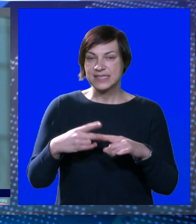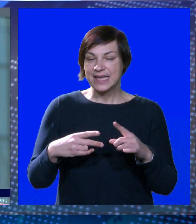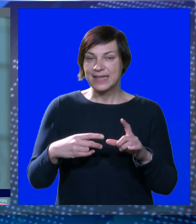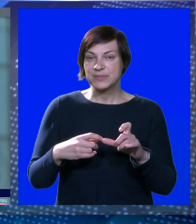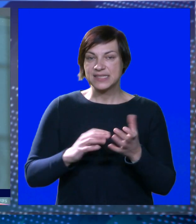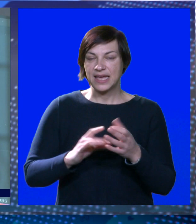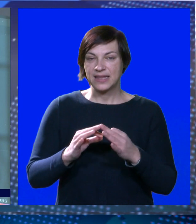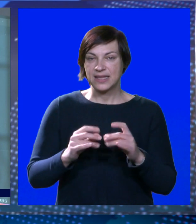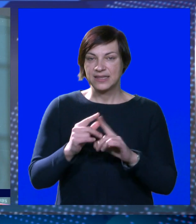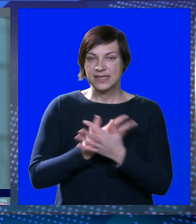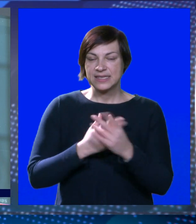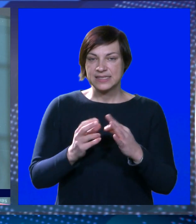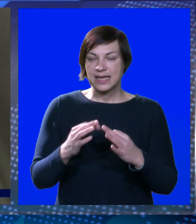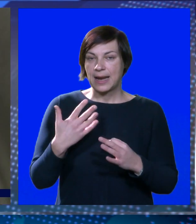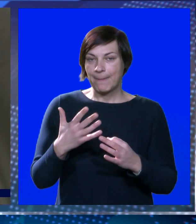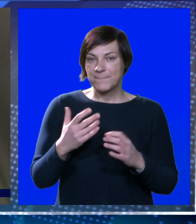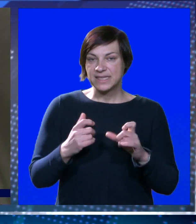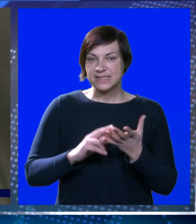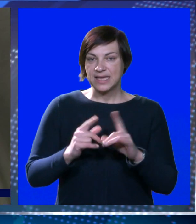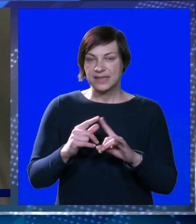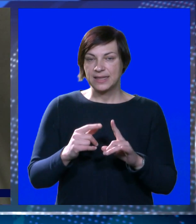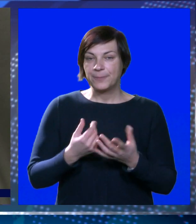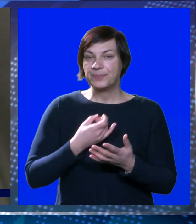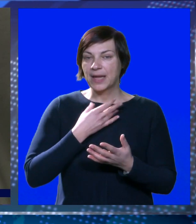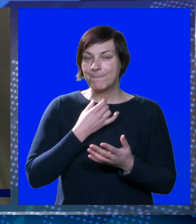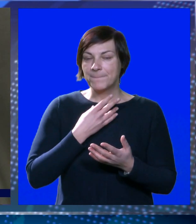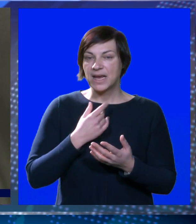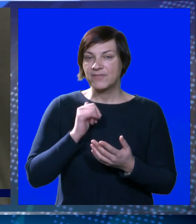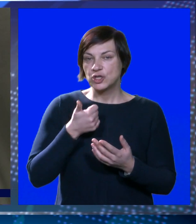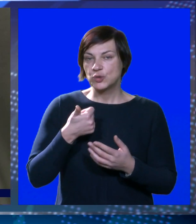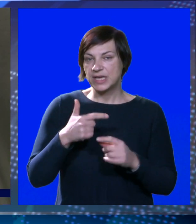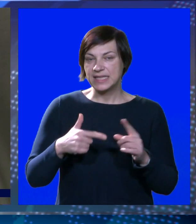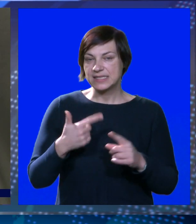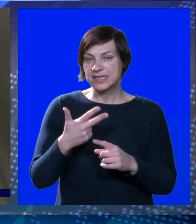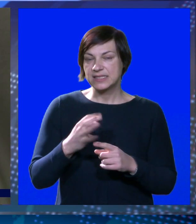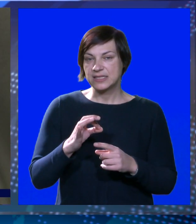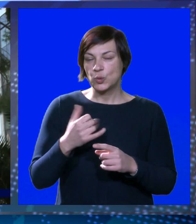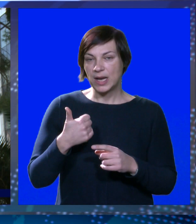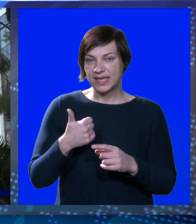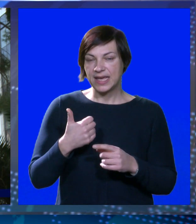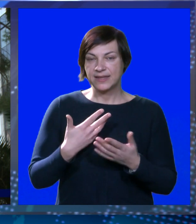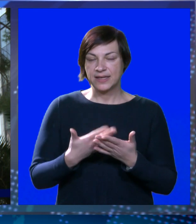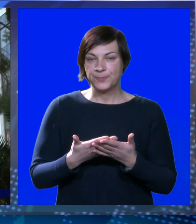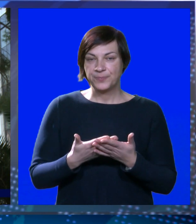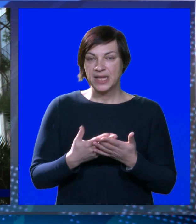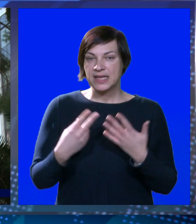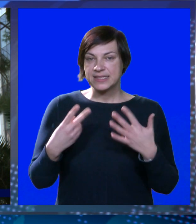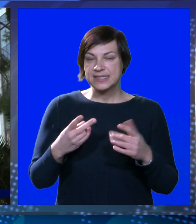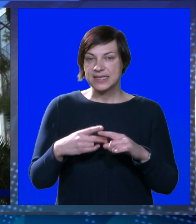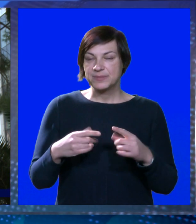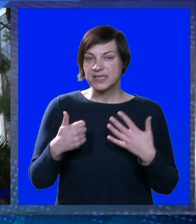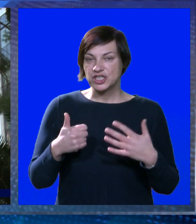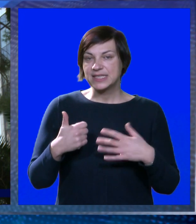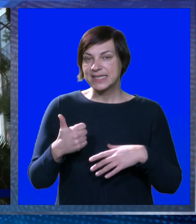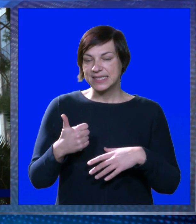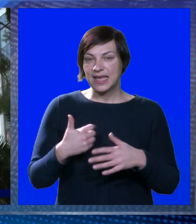centipolitri, a dizel skog 5 euro centi. Plavi dizel stajat će od sutra 1,01 euro po litri, odnosno 7 kuna